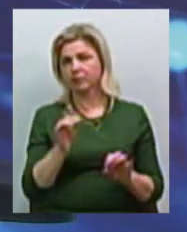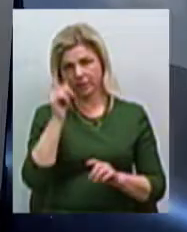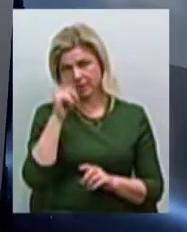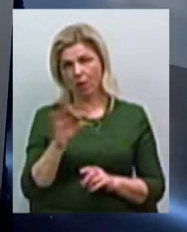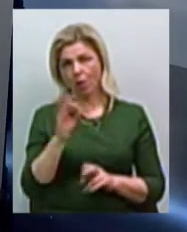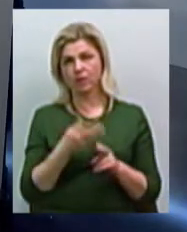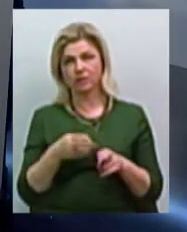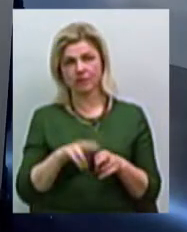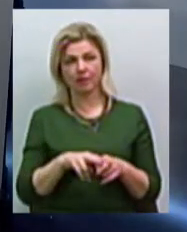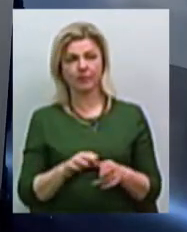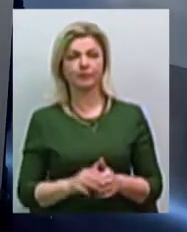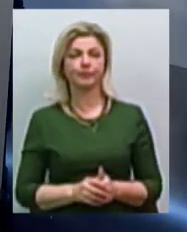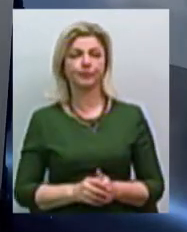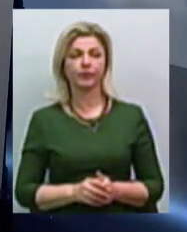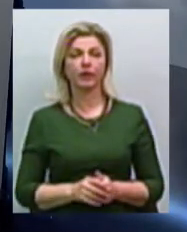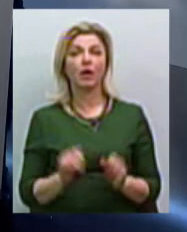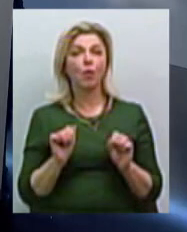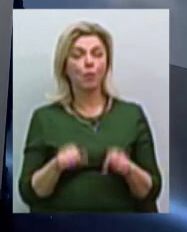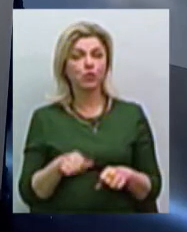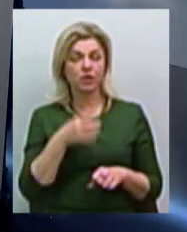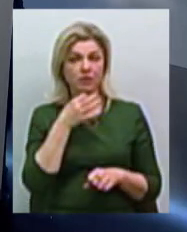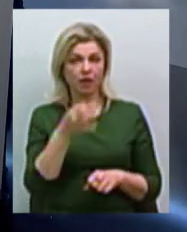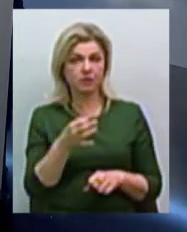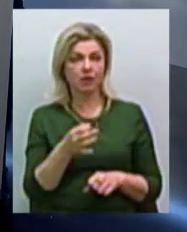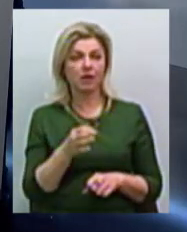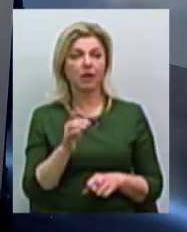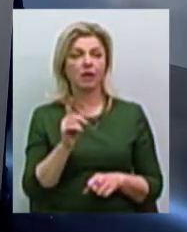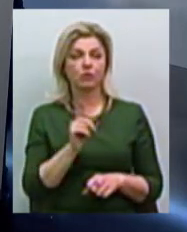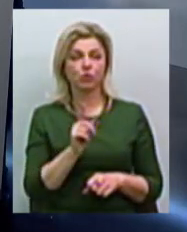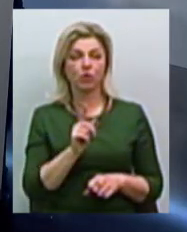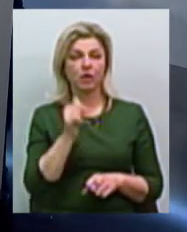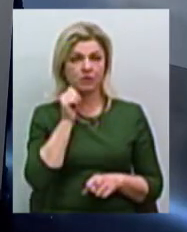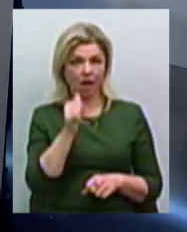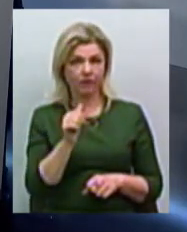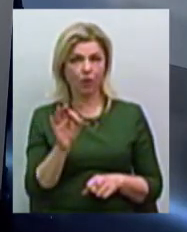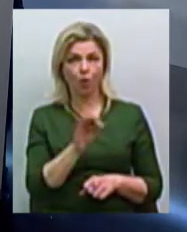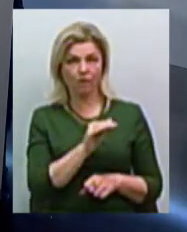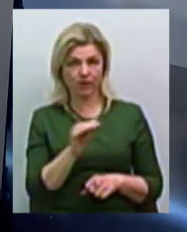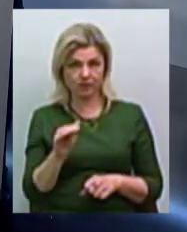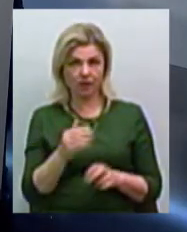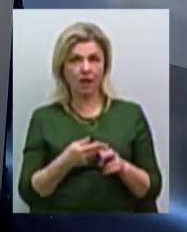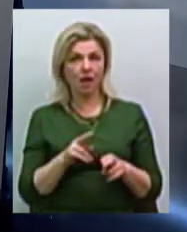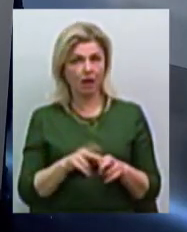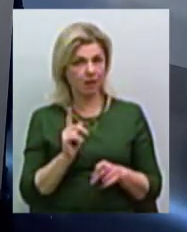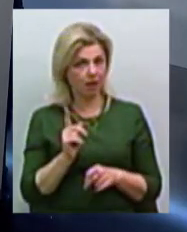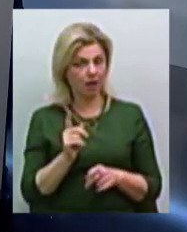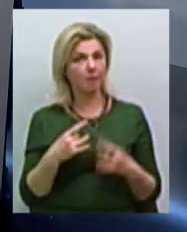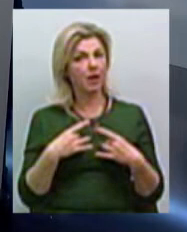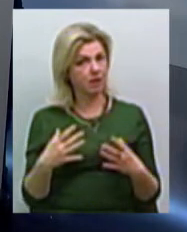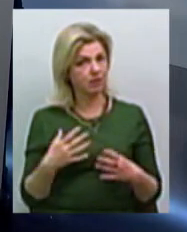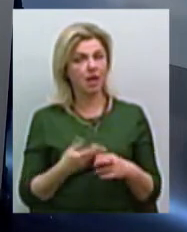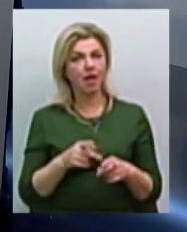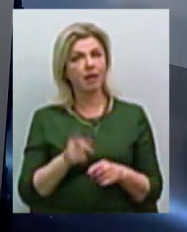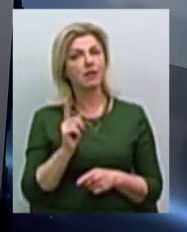Можна сказати, що ми завтра офіційно празднуємо. Це праздник, це побіда,